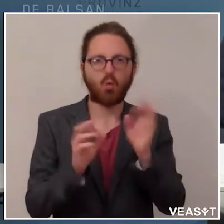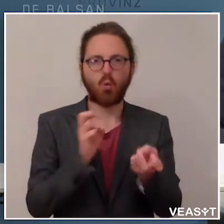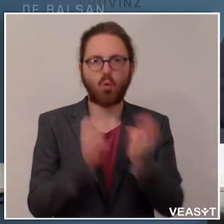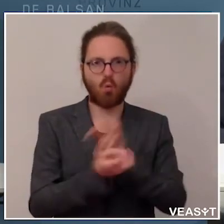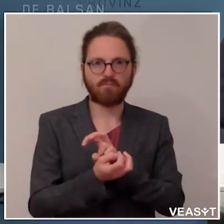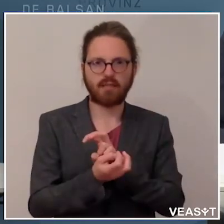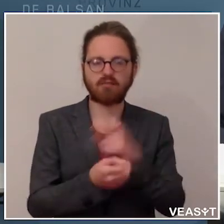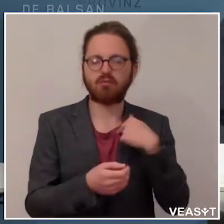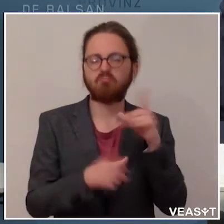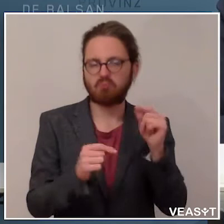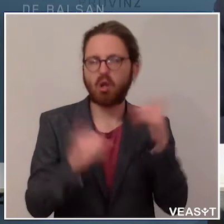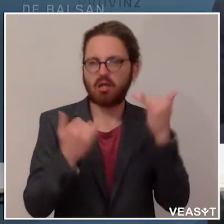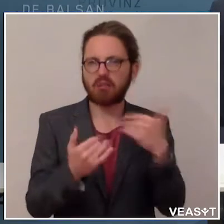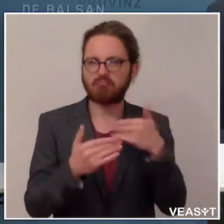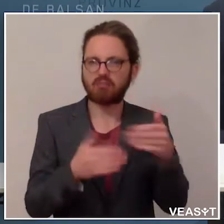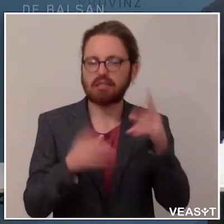umgesetzt werden.